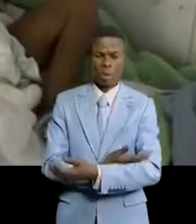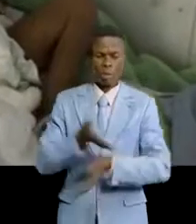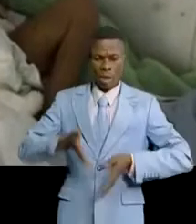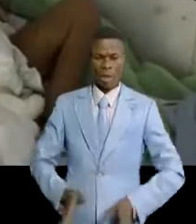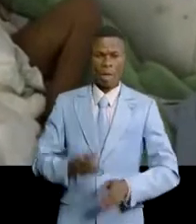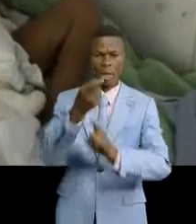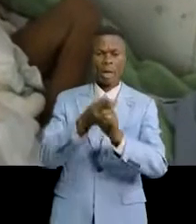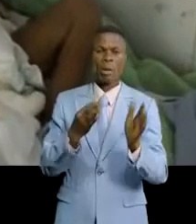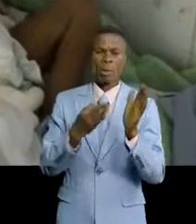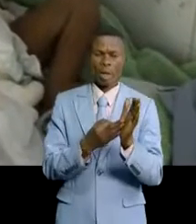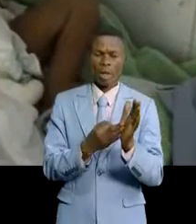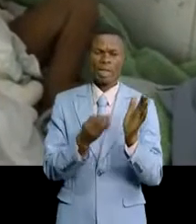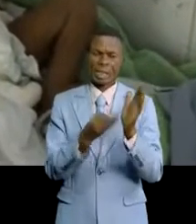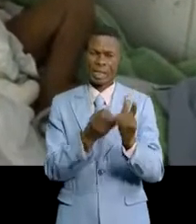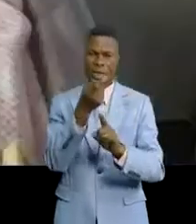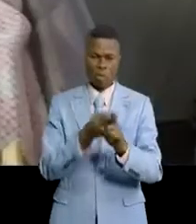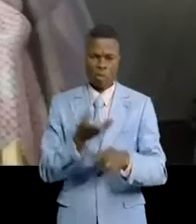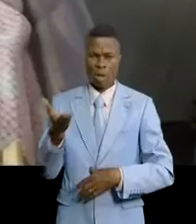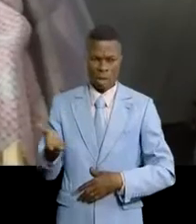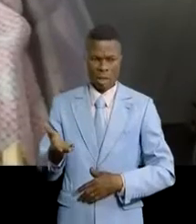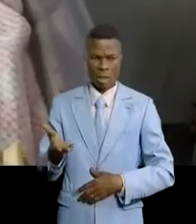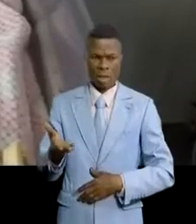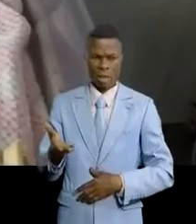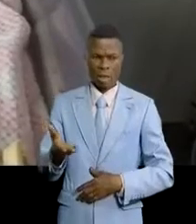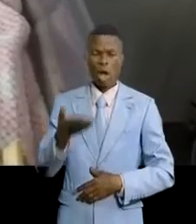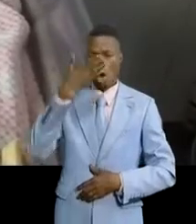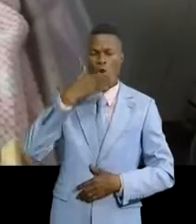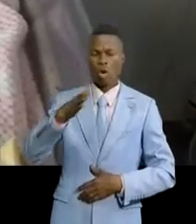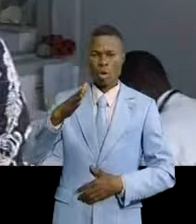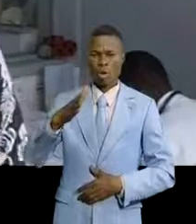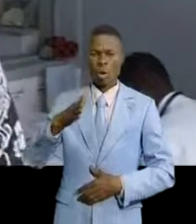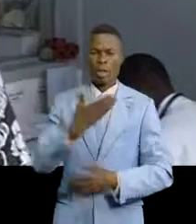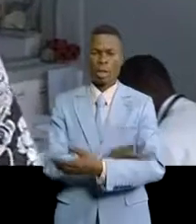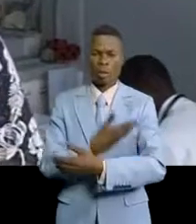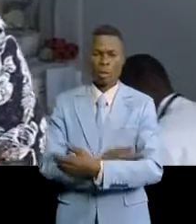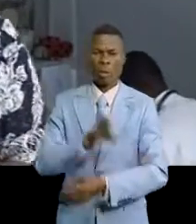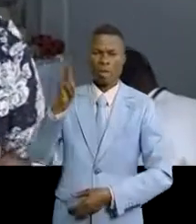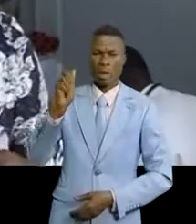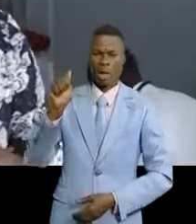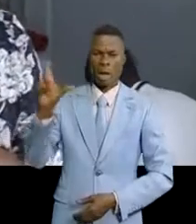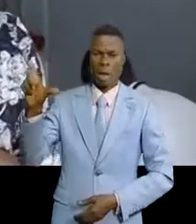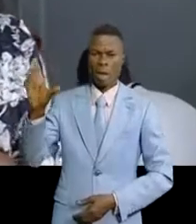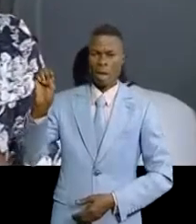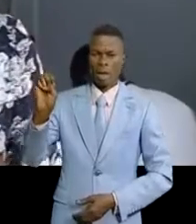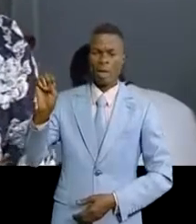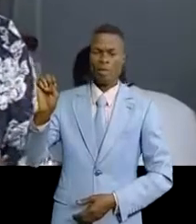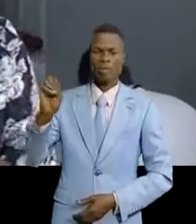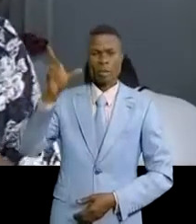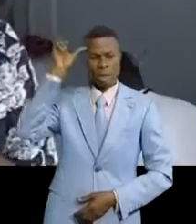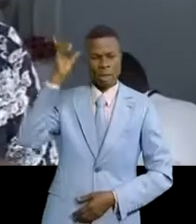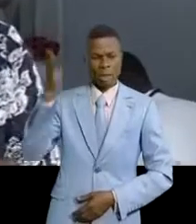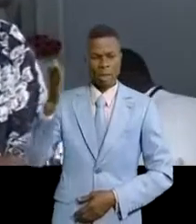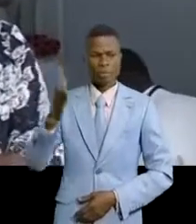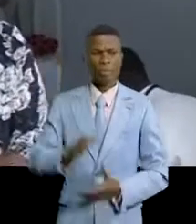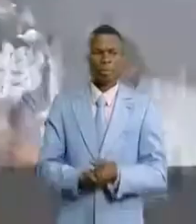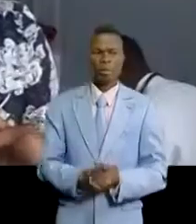les souligne le docteur Sylvie Isia, mon quart de l'hôpital pédiatrique des Kalembelembe. La grève se fait par les professionnels de santé,